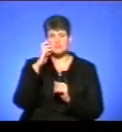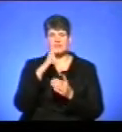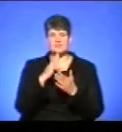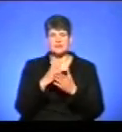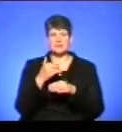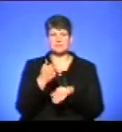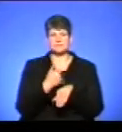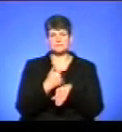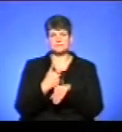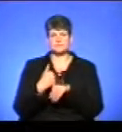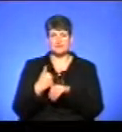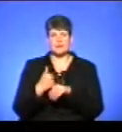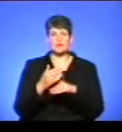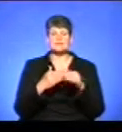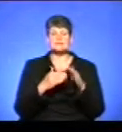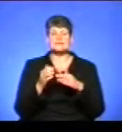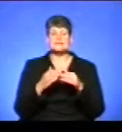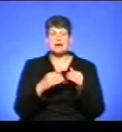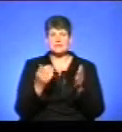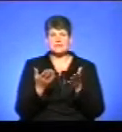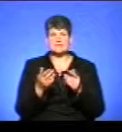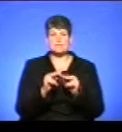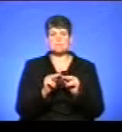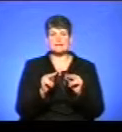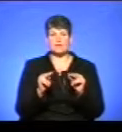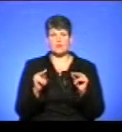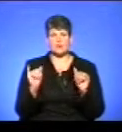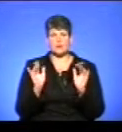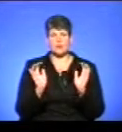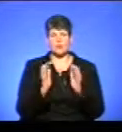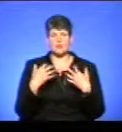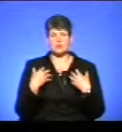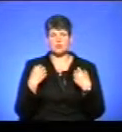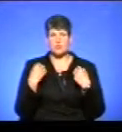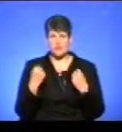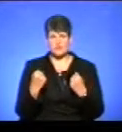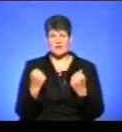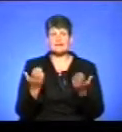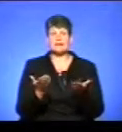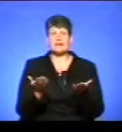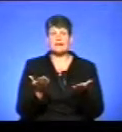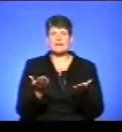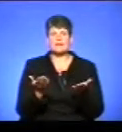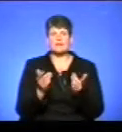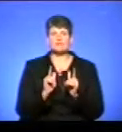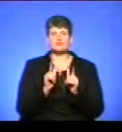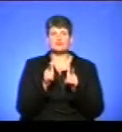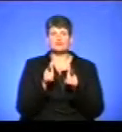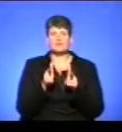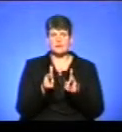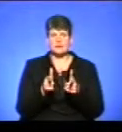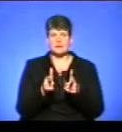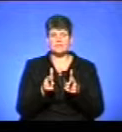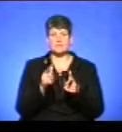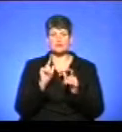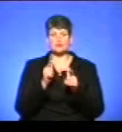пріоритети до певних спеціальностей. Перше – це педагогіка і охорона здоров'я. Де вступники, які вступають